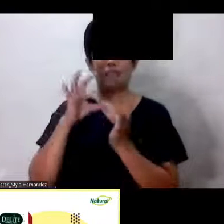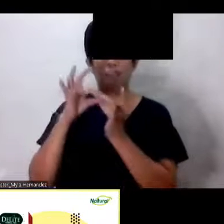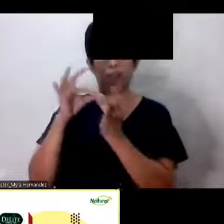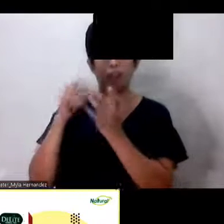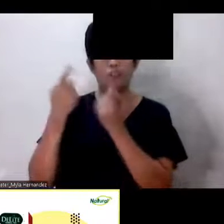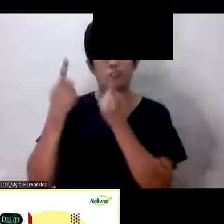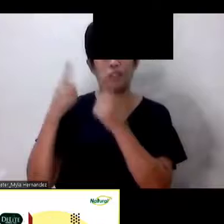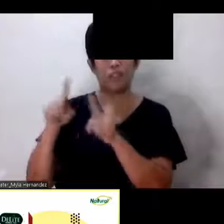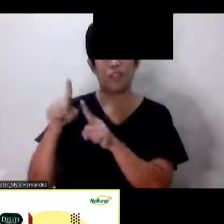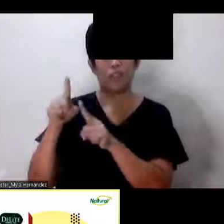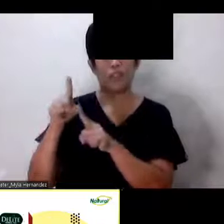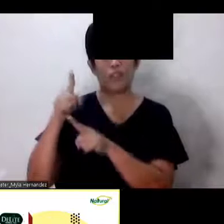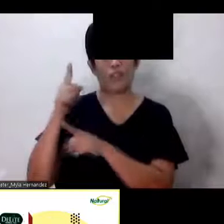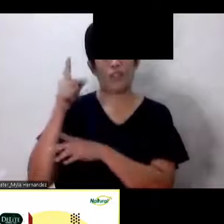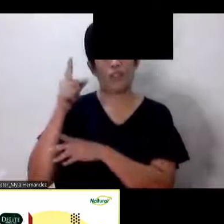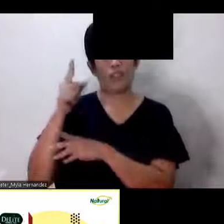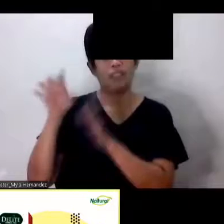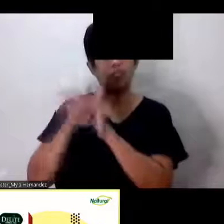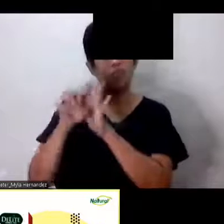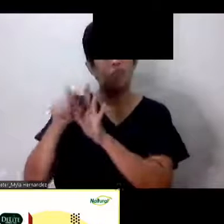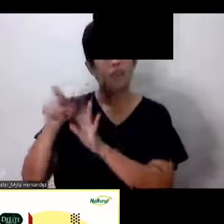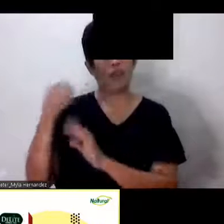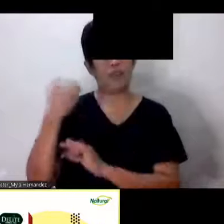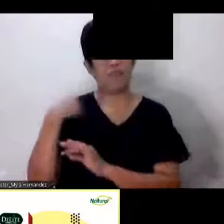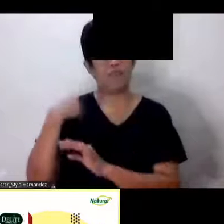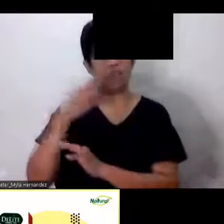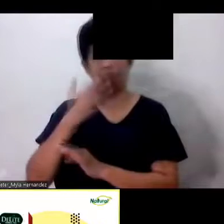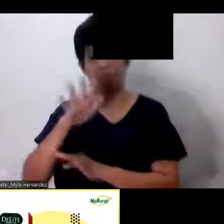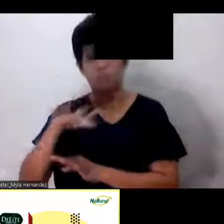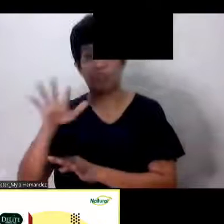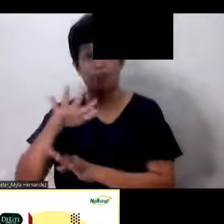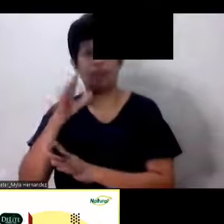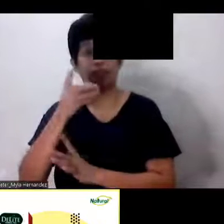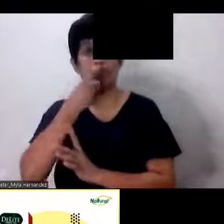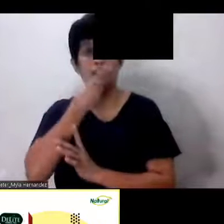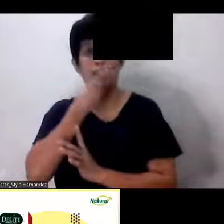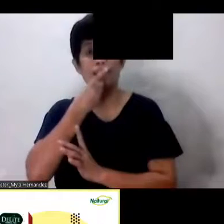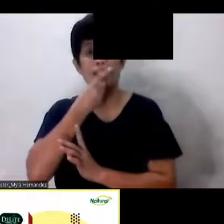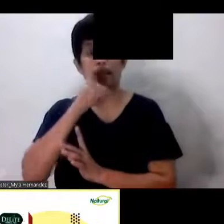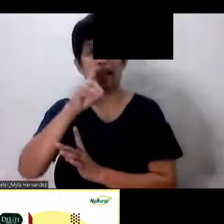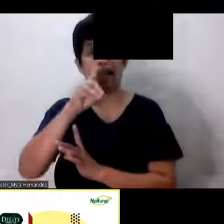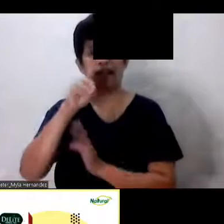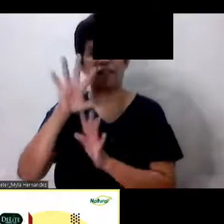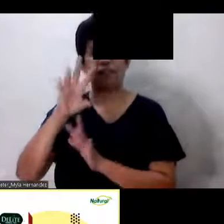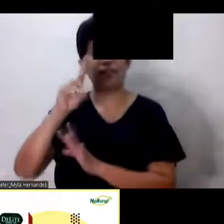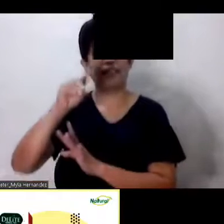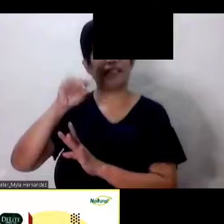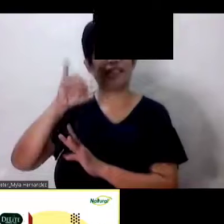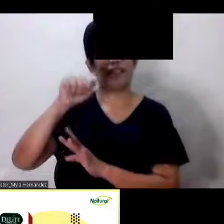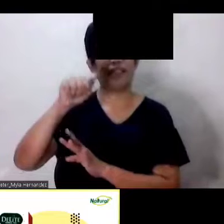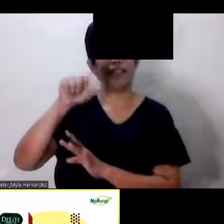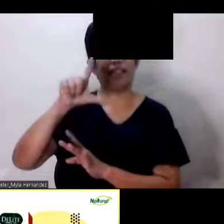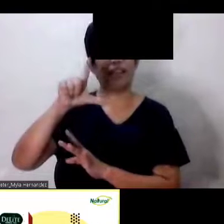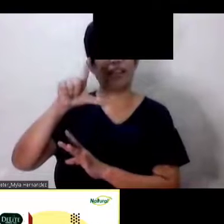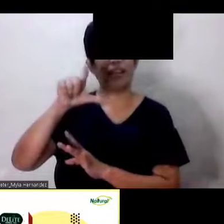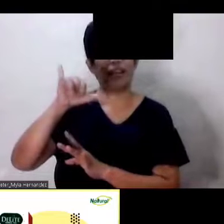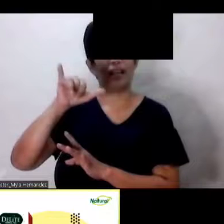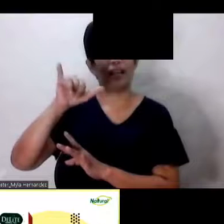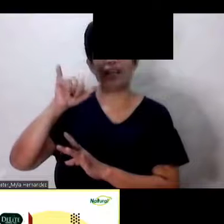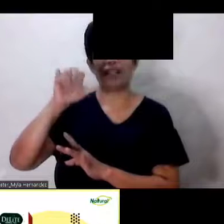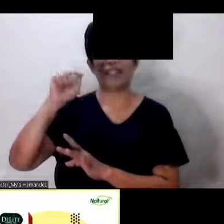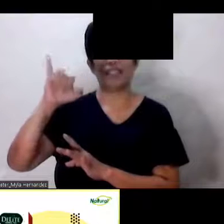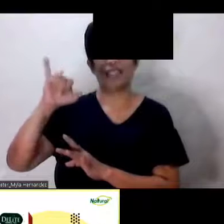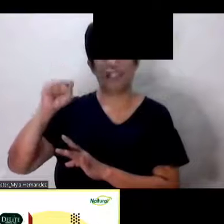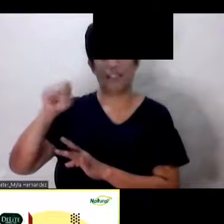kayo Kahit katulad na nagda-dialysis na kayo Special condition yan Kailangan niyong abisuhan ang inyong doktor Okay